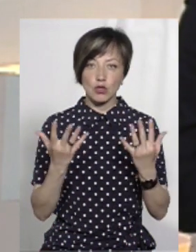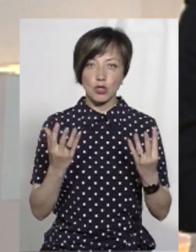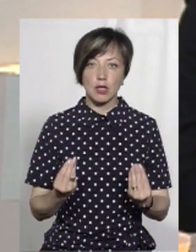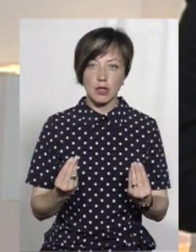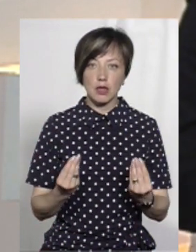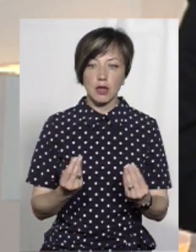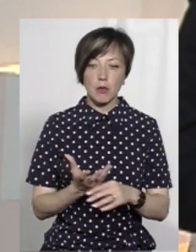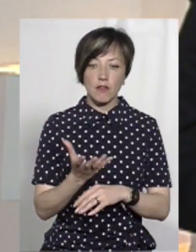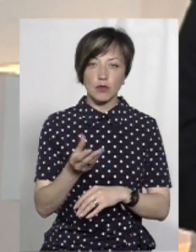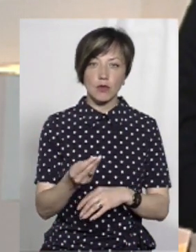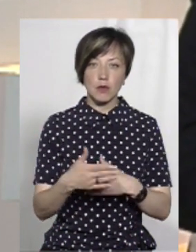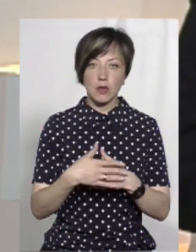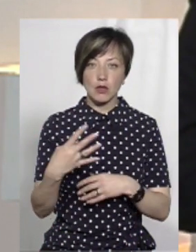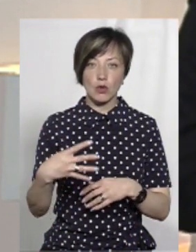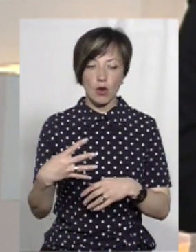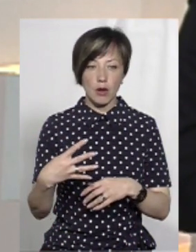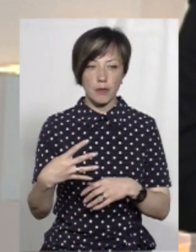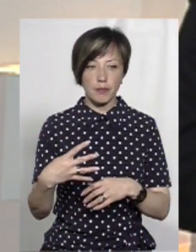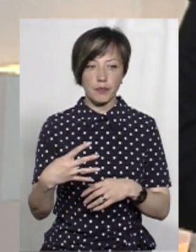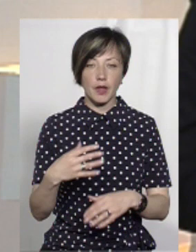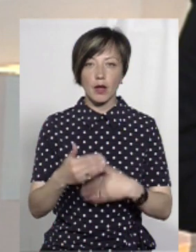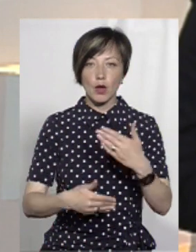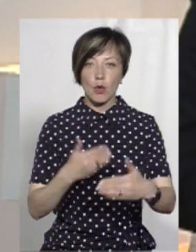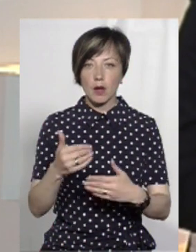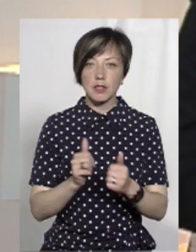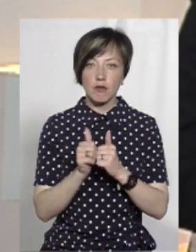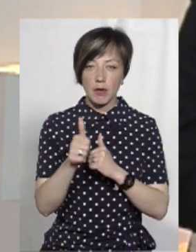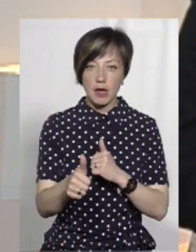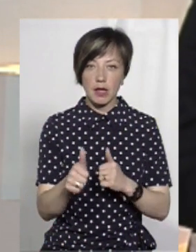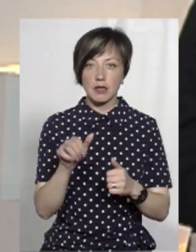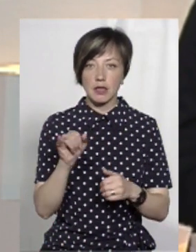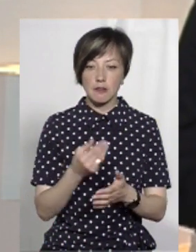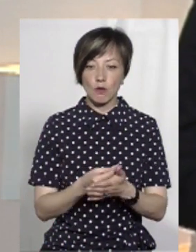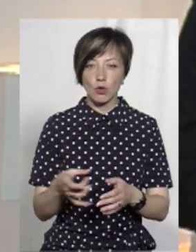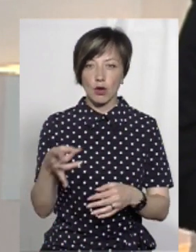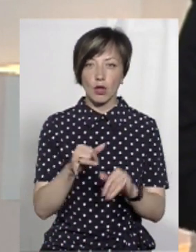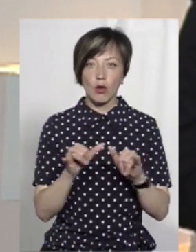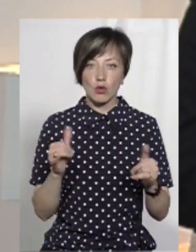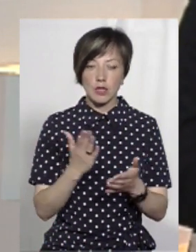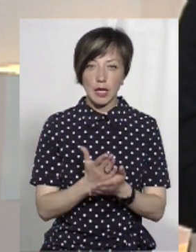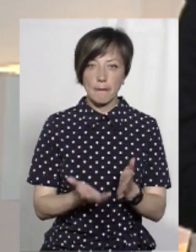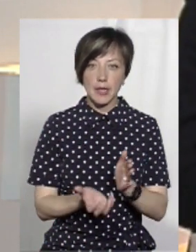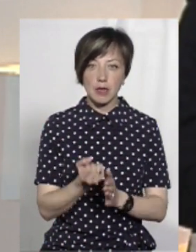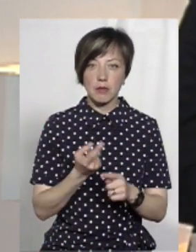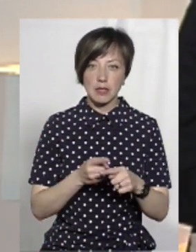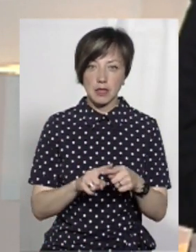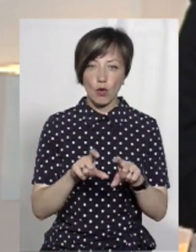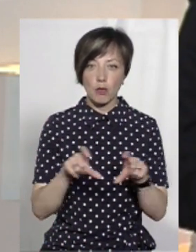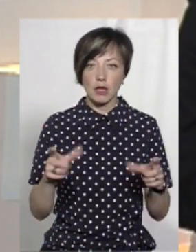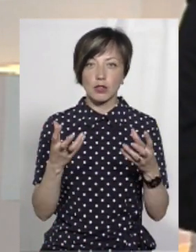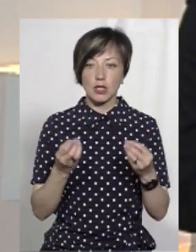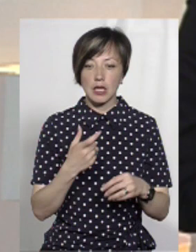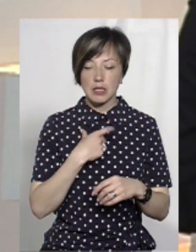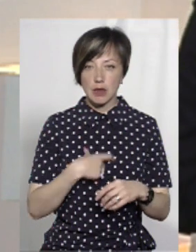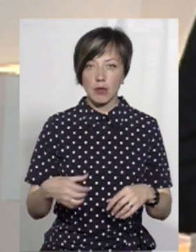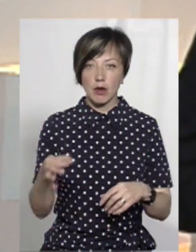сьогоднішній день профінансовано там біля 40, так що ми, в принципі, рухаємося вперед і з фонду регіонального розвитку є підтримка. Ми цей об'єкт, ще раз